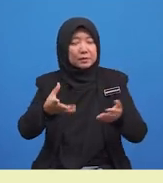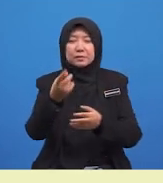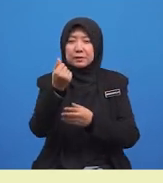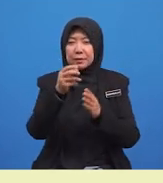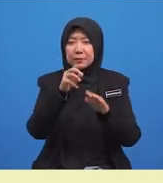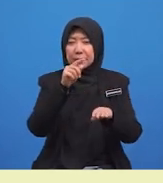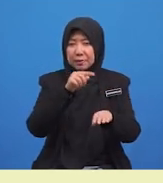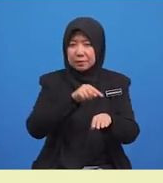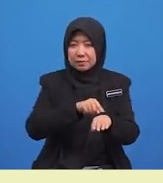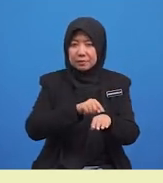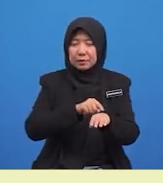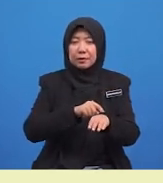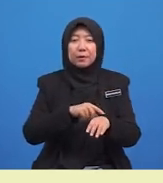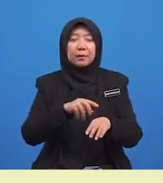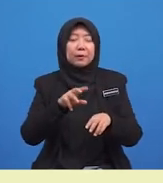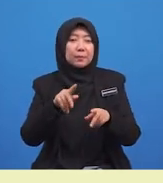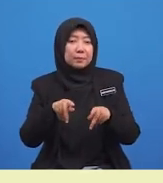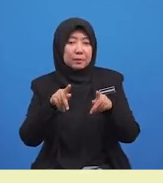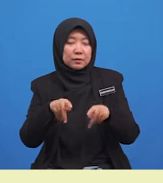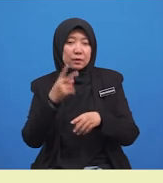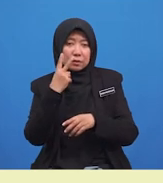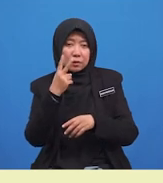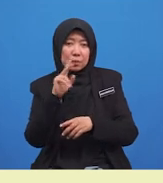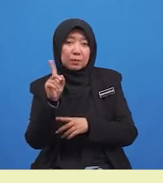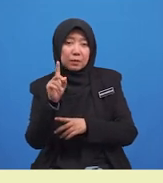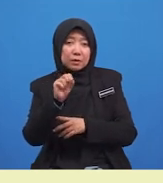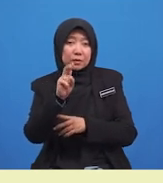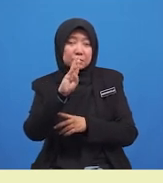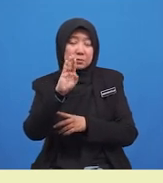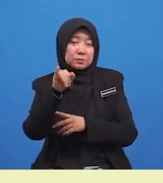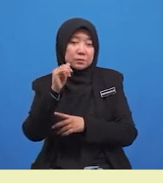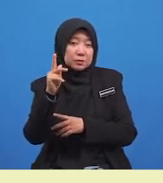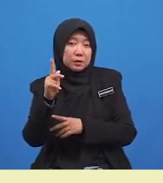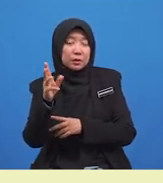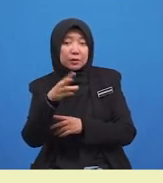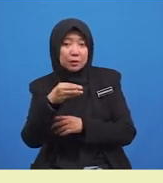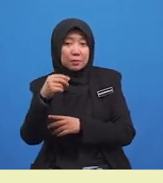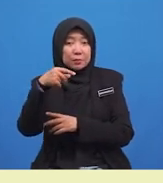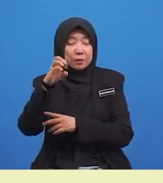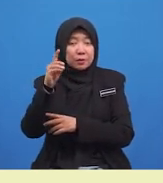pastikan apakah subjek dan predikat ayat-ayat tadi.